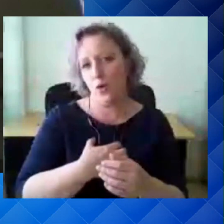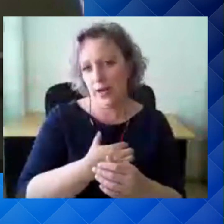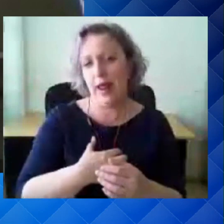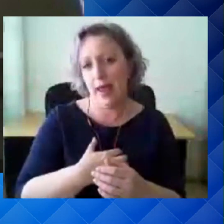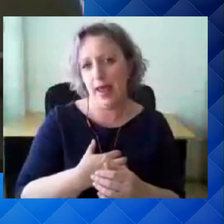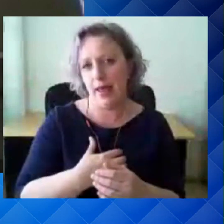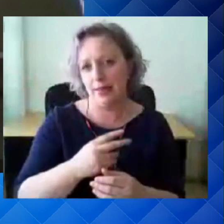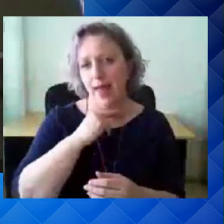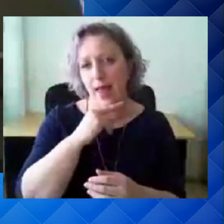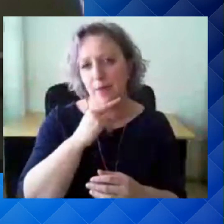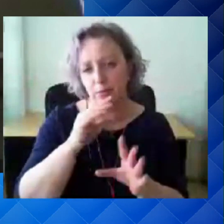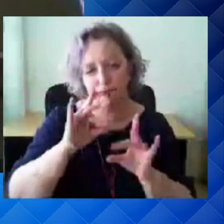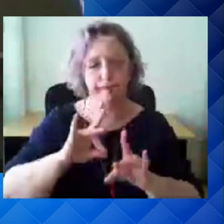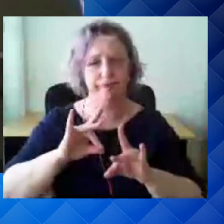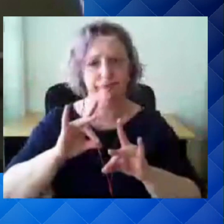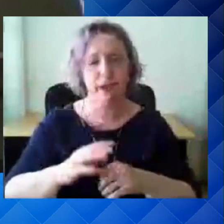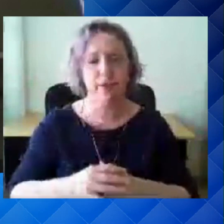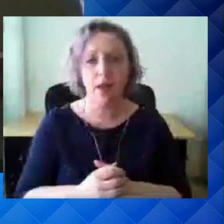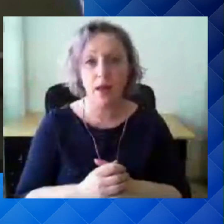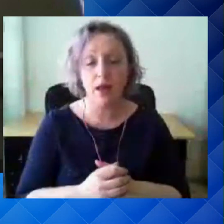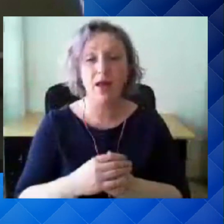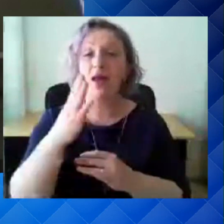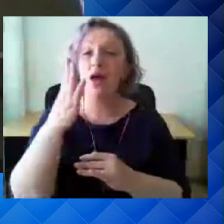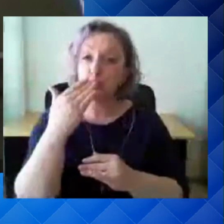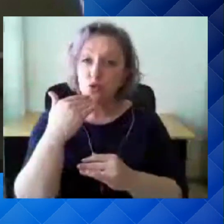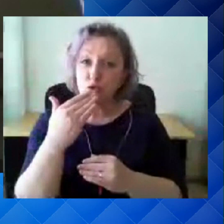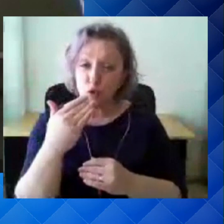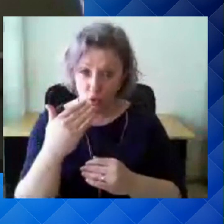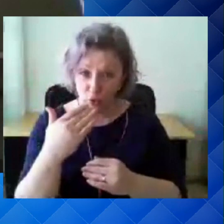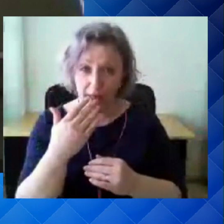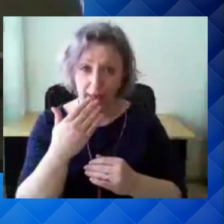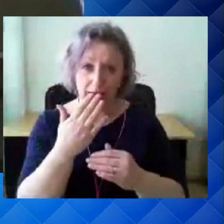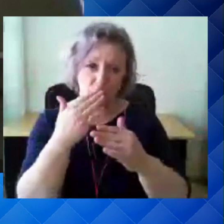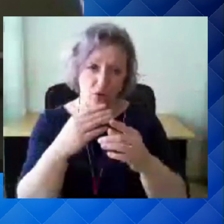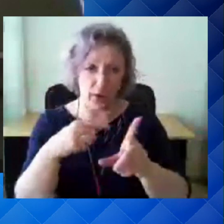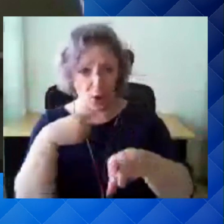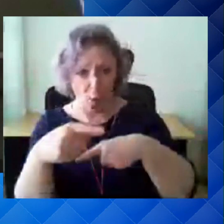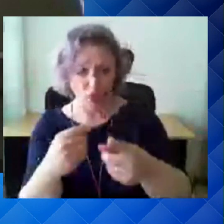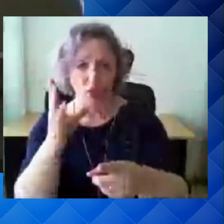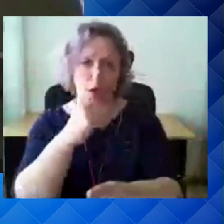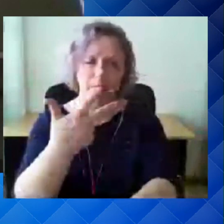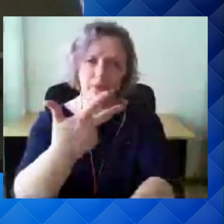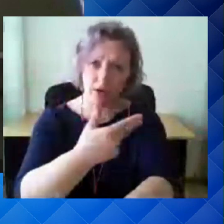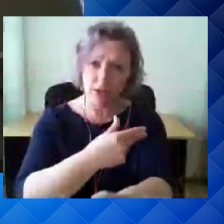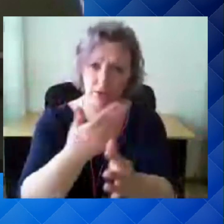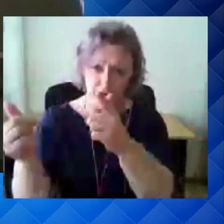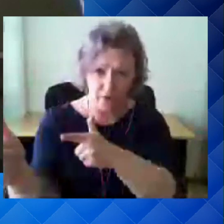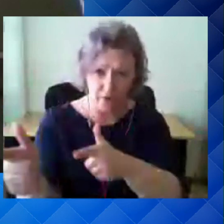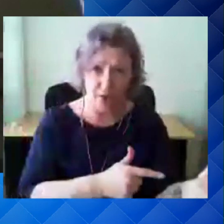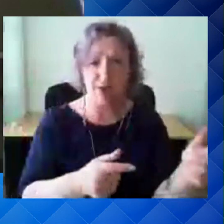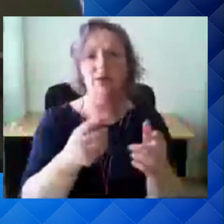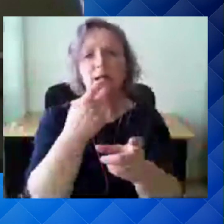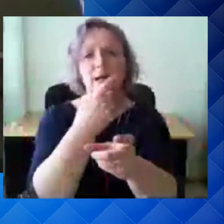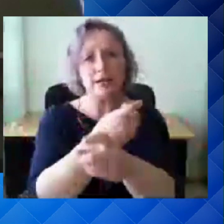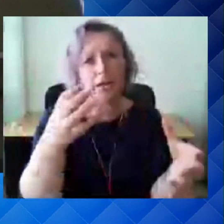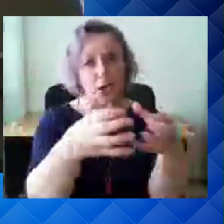säilitada. Ja kui me suvega saame Eesti elanike vaktsineerimise nii kaugele, et meie riskirühmad ja üle viiekümne aastased